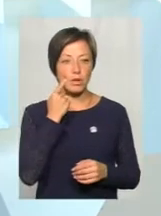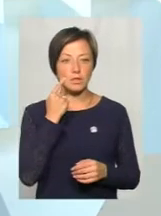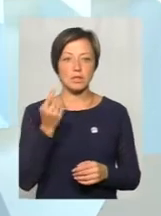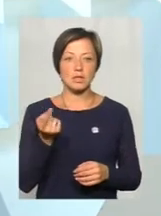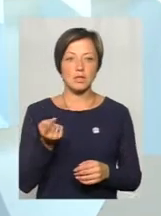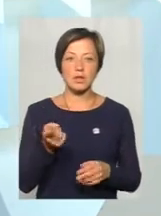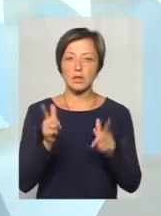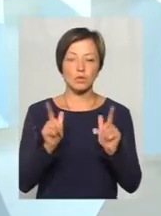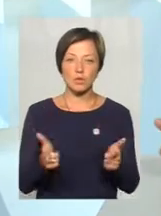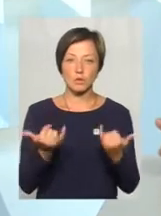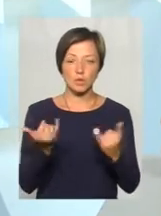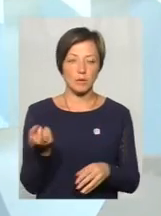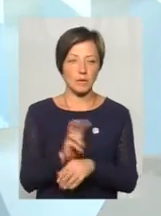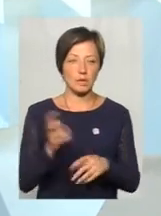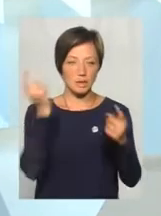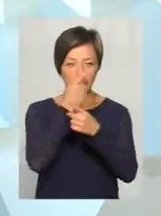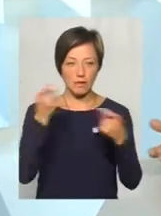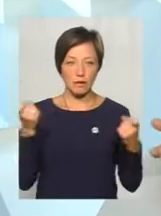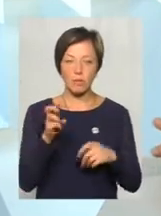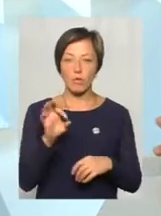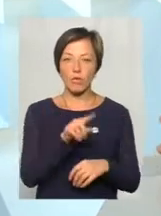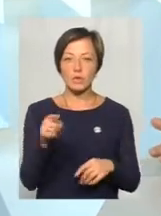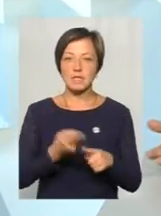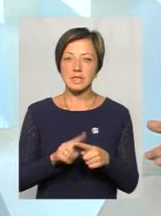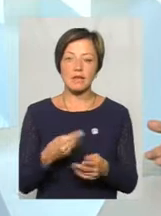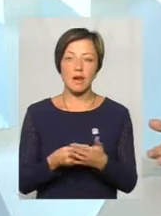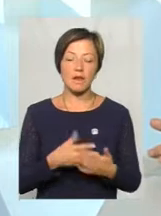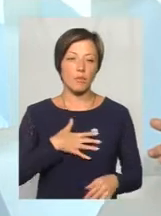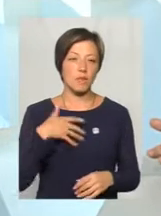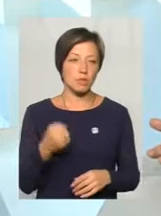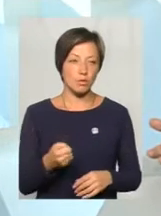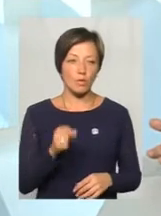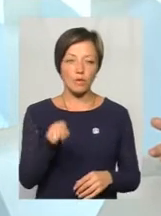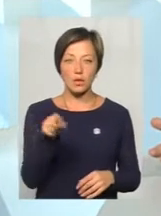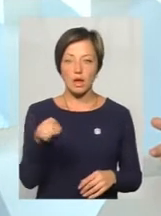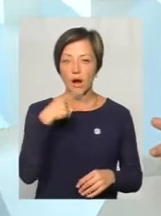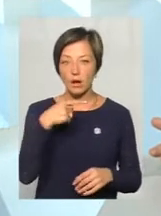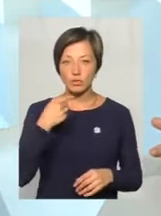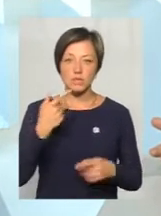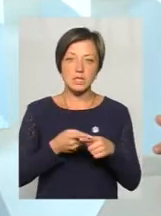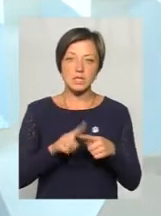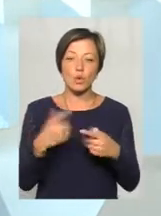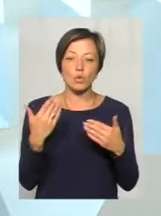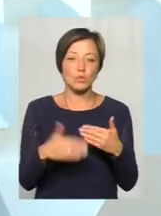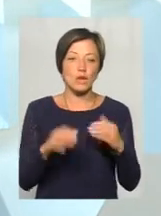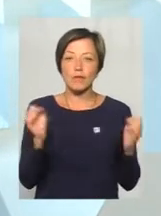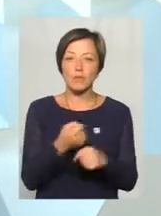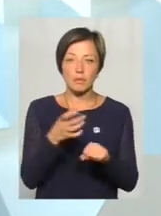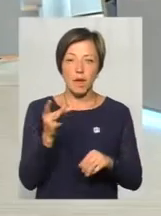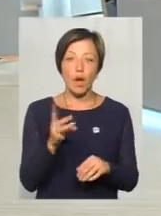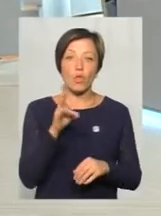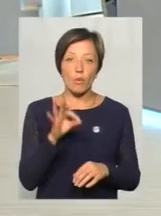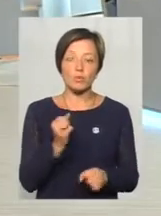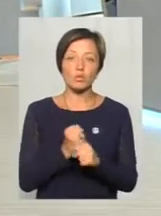ніхто з них навіть не зголосився сьогодні прийти на ефір, тому що вони цим тарифом не задоволені, вони кажуть, що вчорашній день. Але зробіть